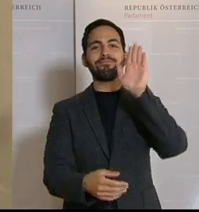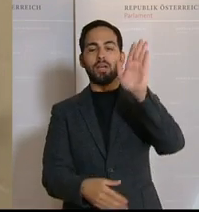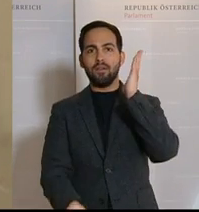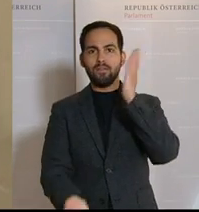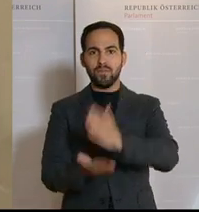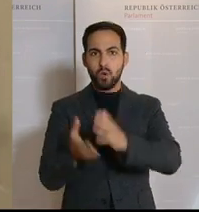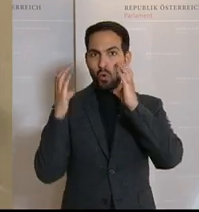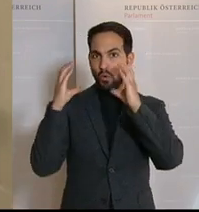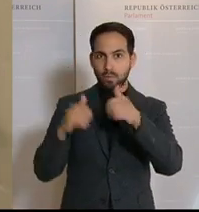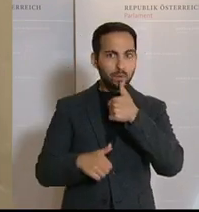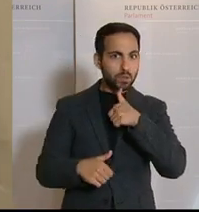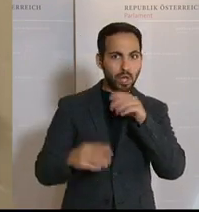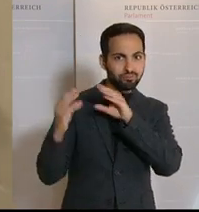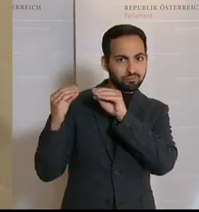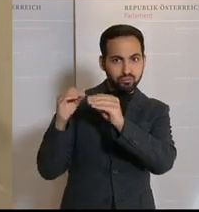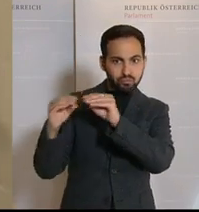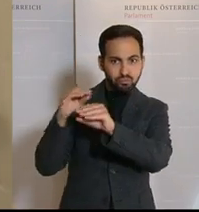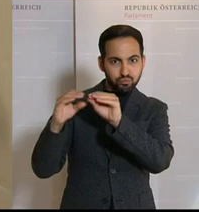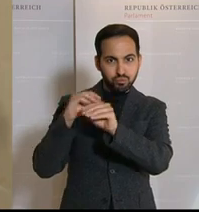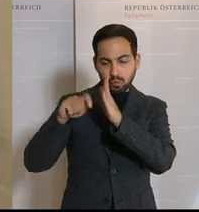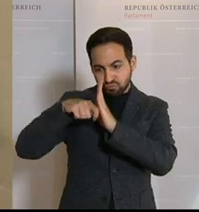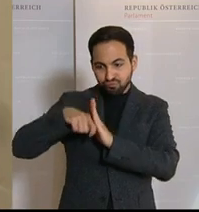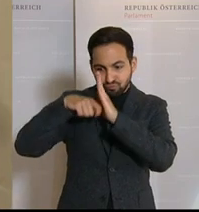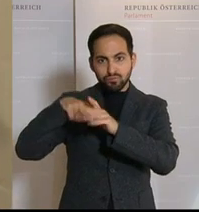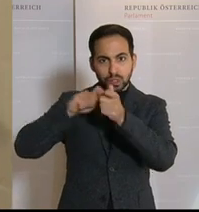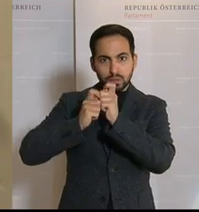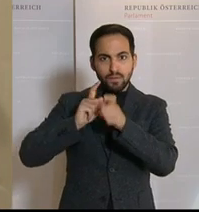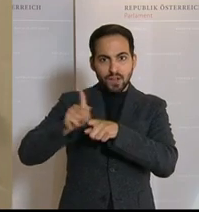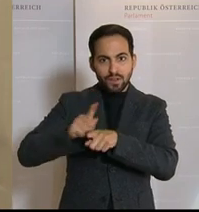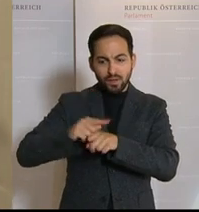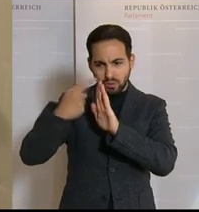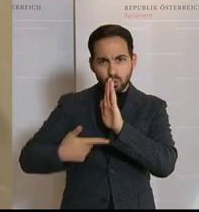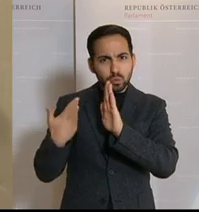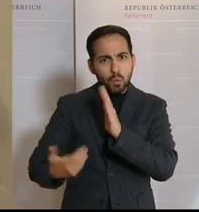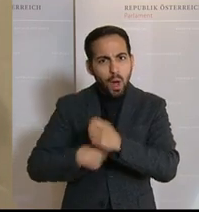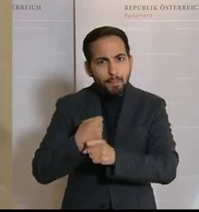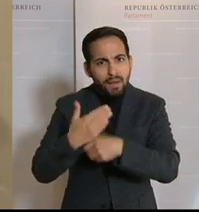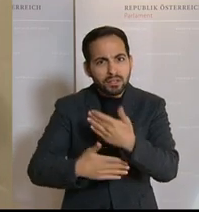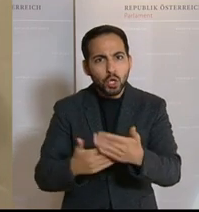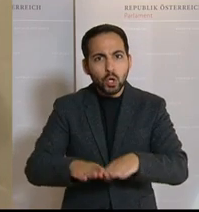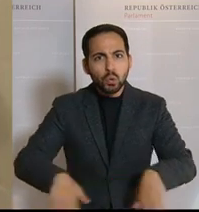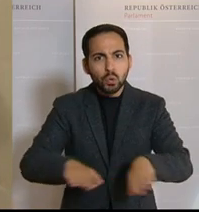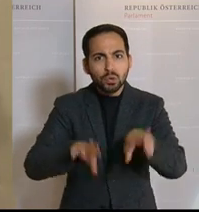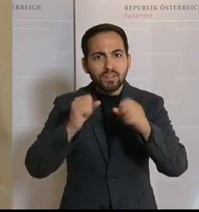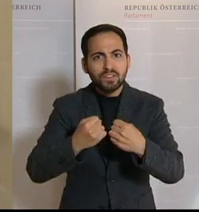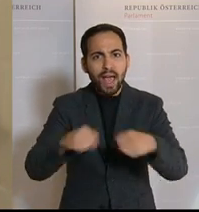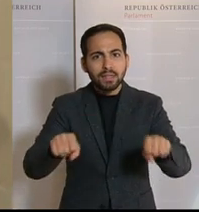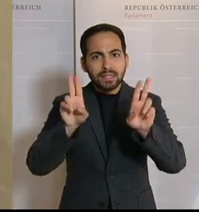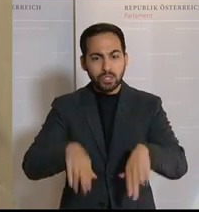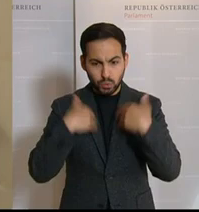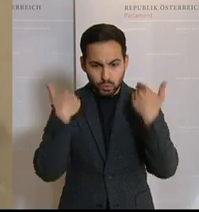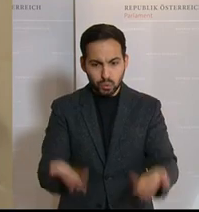Tagen tun ÖVP und Grüne herummauscheln, herumdoktoren, 100.000 Fehler drinnen. So kann man doch nicht arbeiten, wenn es um Grund und Freiheitsrechte geht. Deswegen